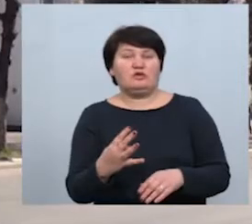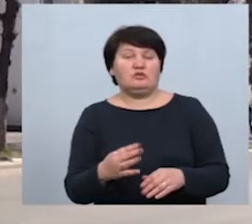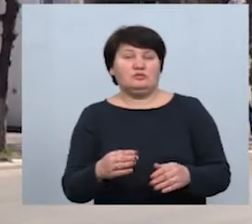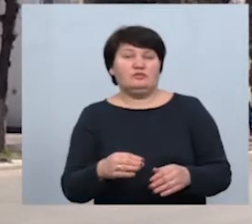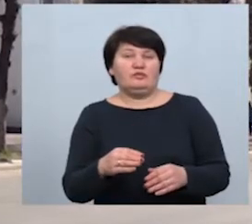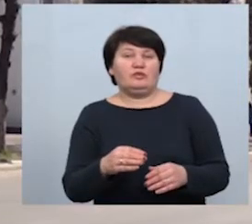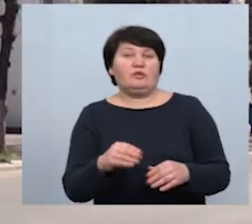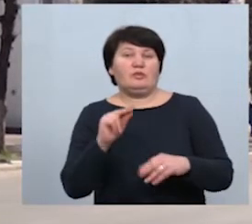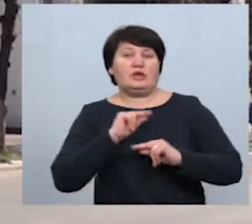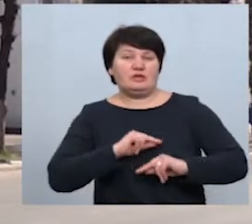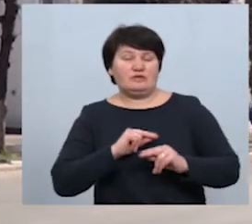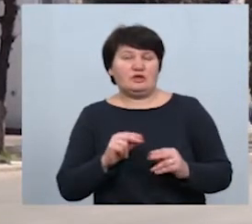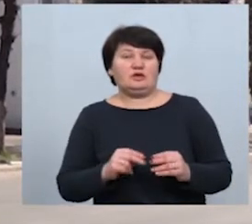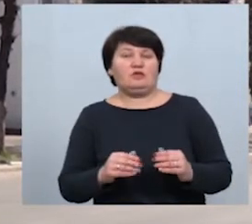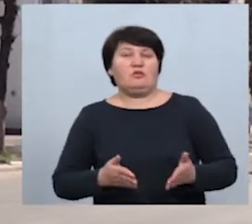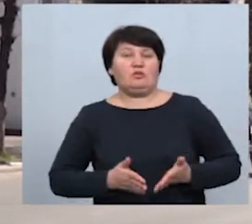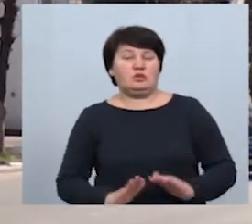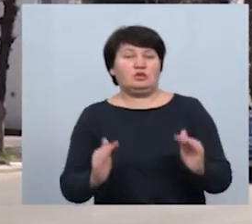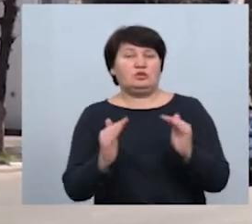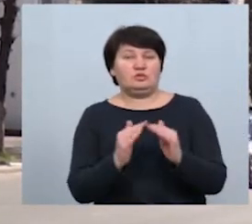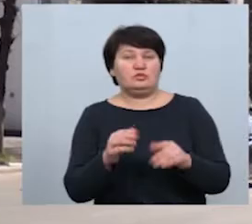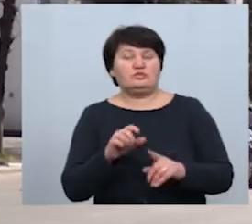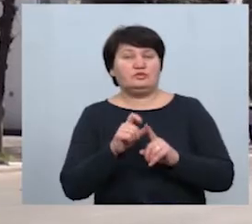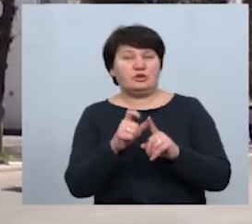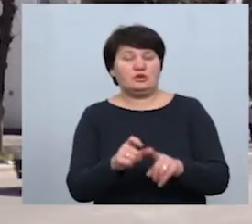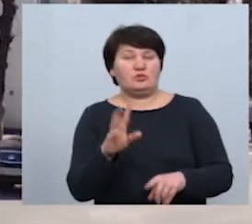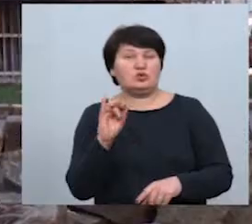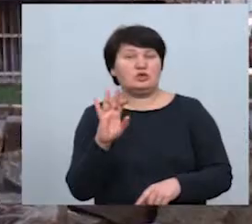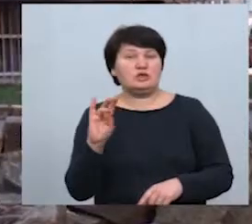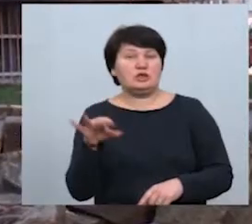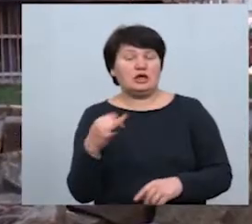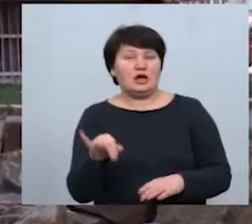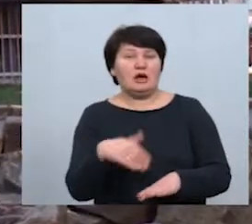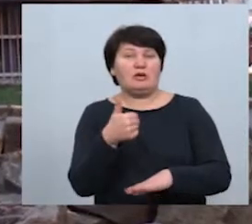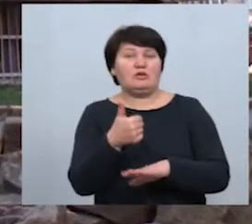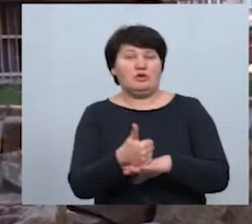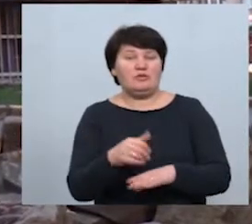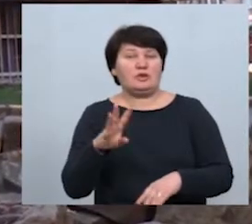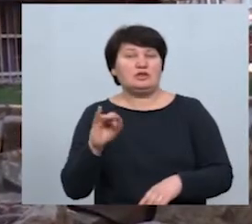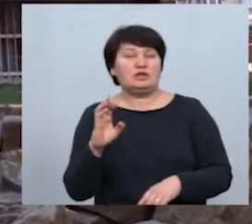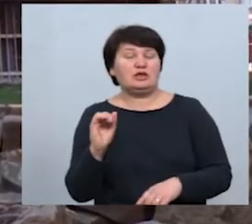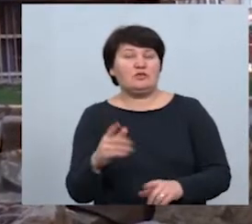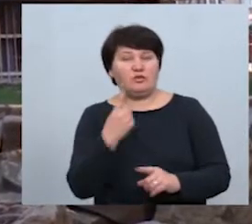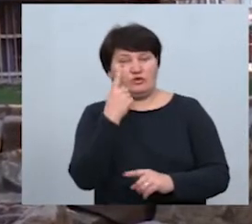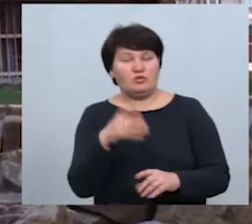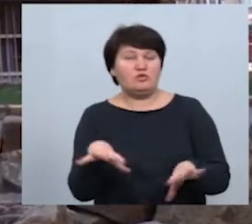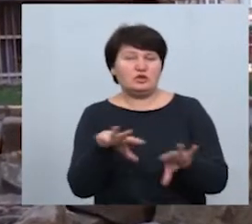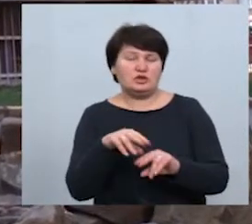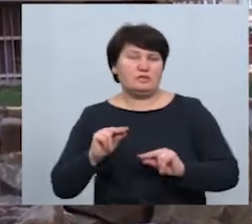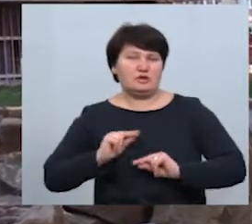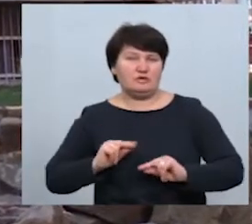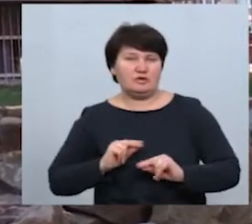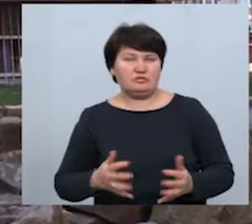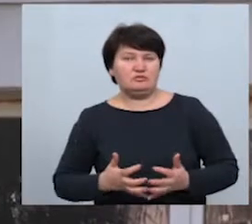центру. Це підтвердив директор закладу Юрій Павлошинський. от міський голова Руслан Марцінків повідомив, що усі працівники та переділі